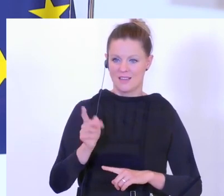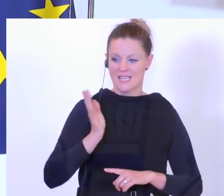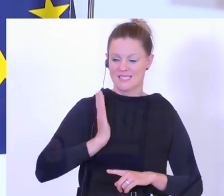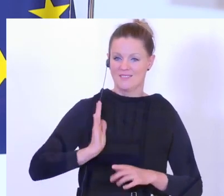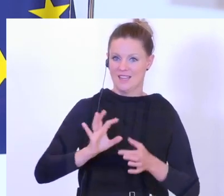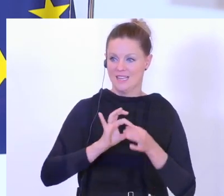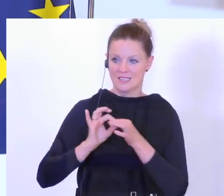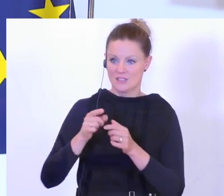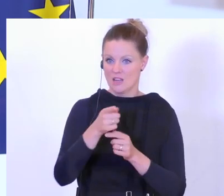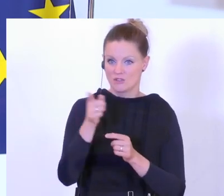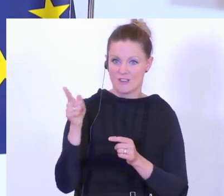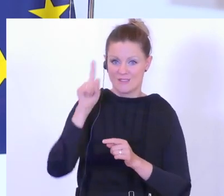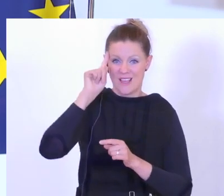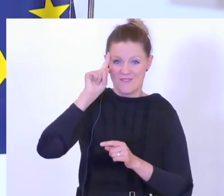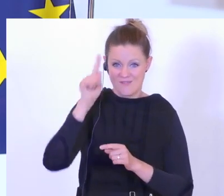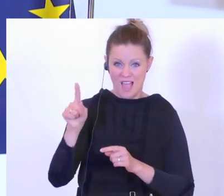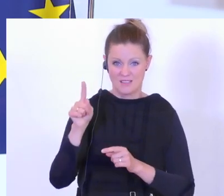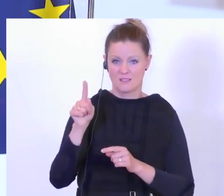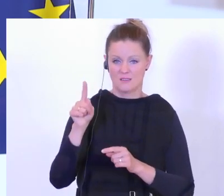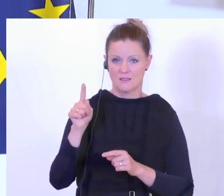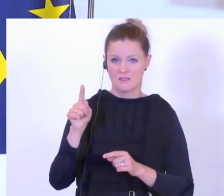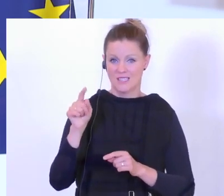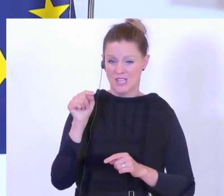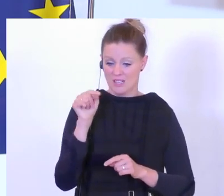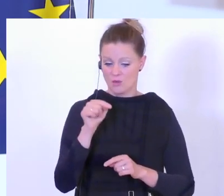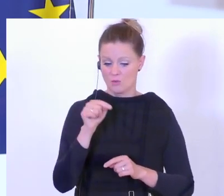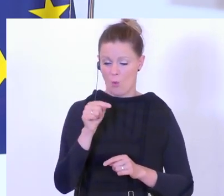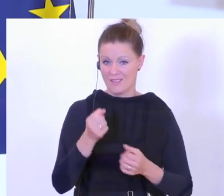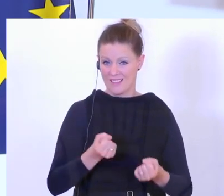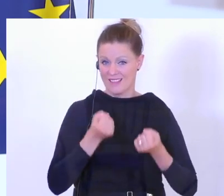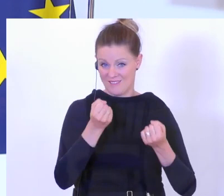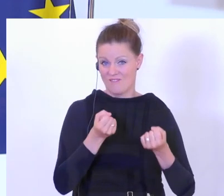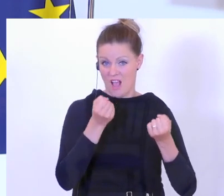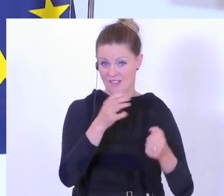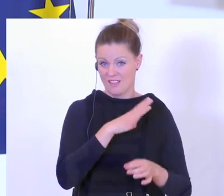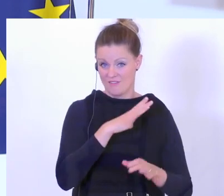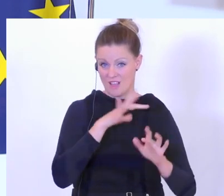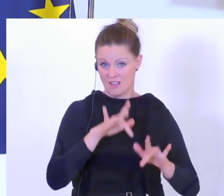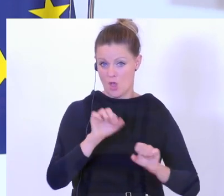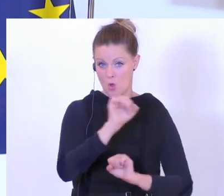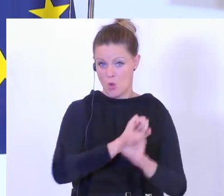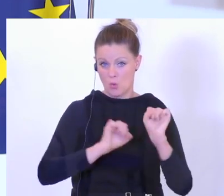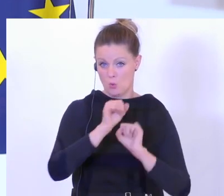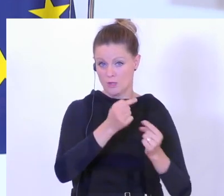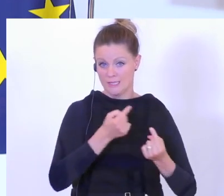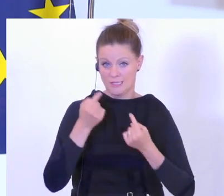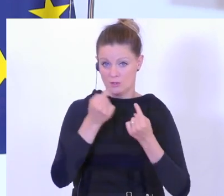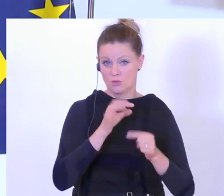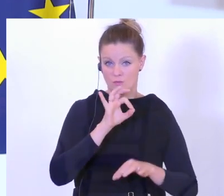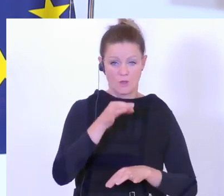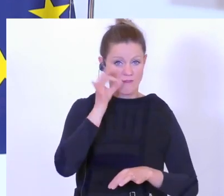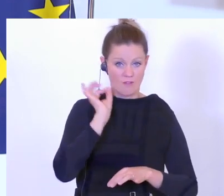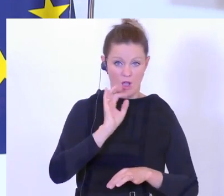Zivilgesellschaft wissen, dort ist eine Gewaltgefahr, dort ist eine Notlage für eine Frau, für ihre Kinder,